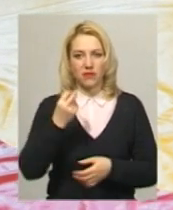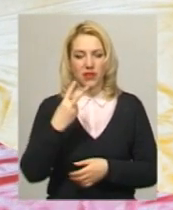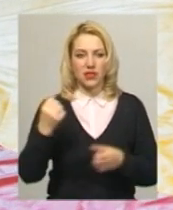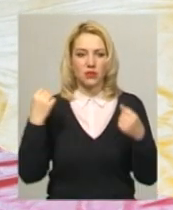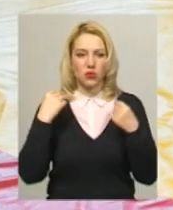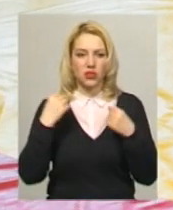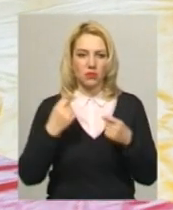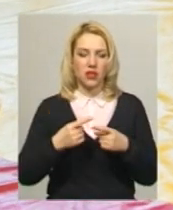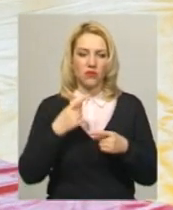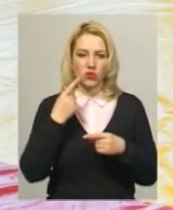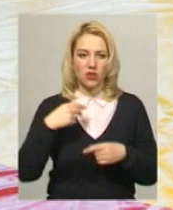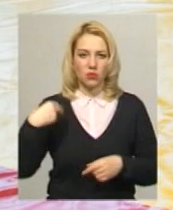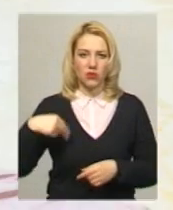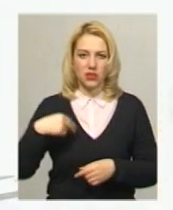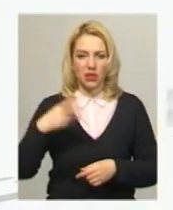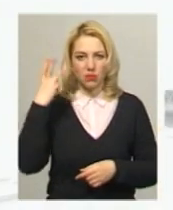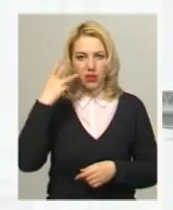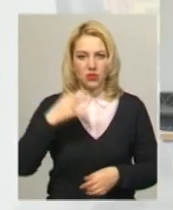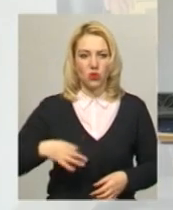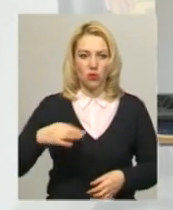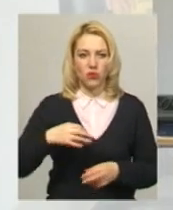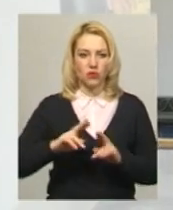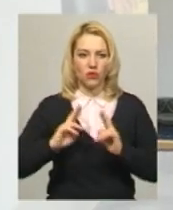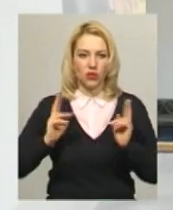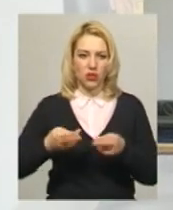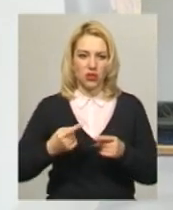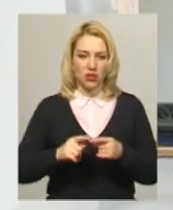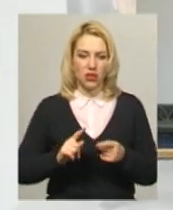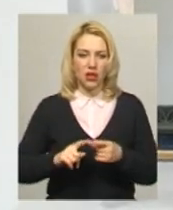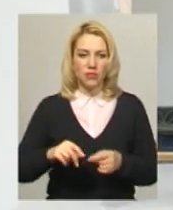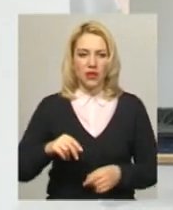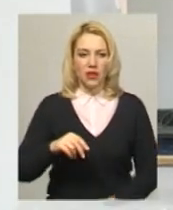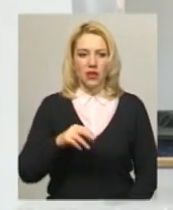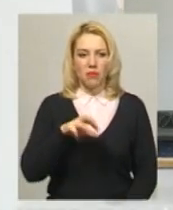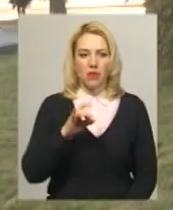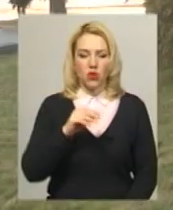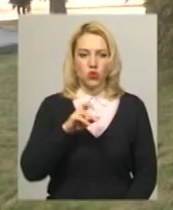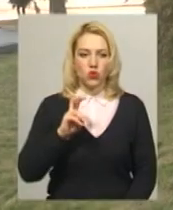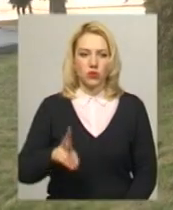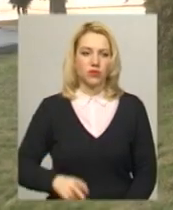спортсменів, каже президент Хмельницької обласної федерації з комбат джиу-джитсу Олександр Марчук.